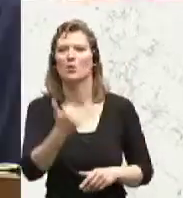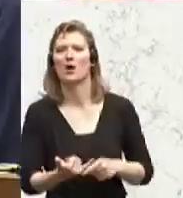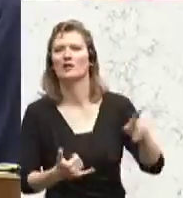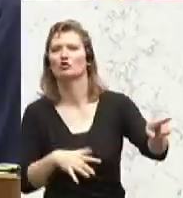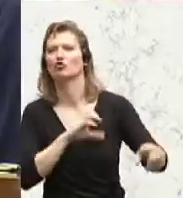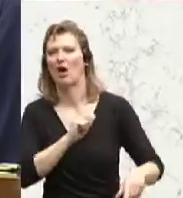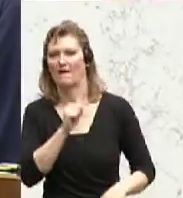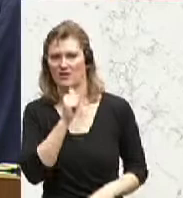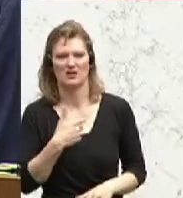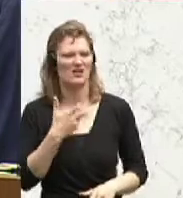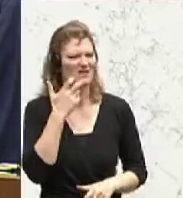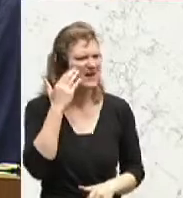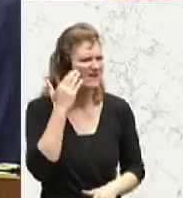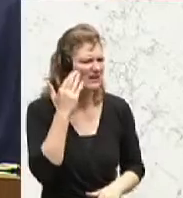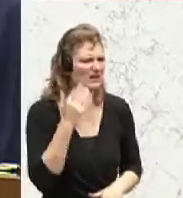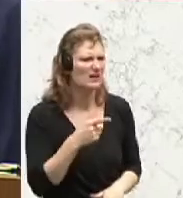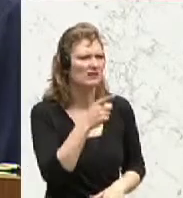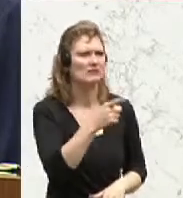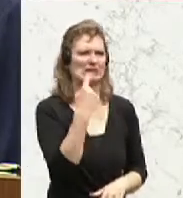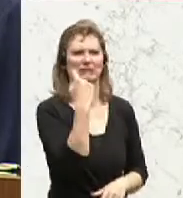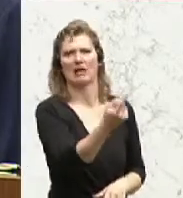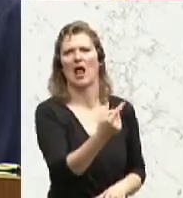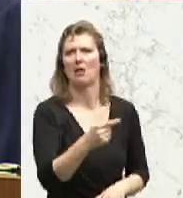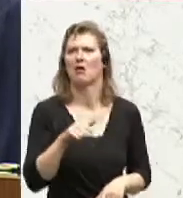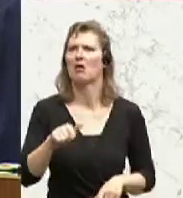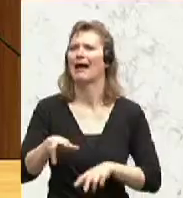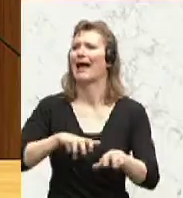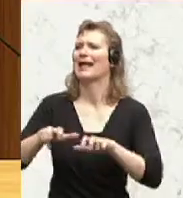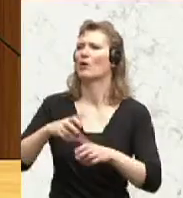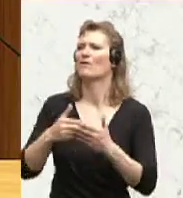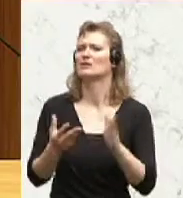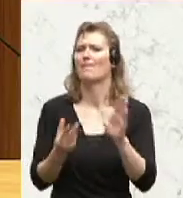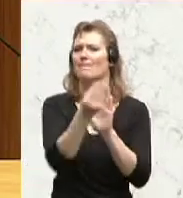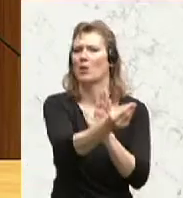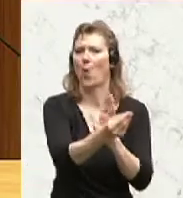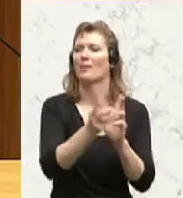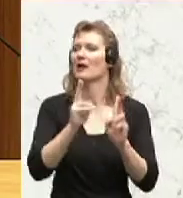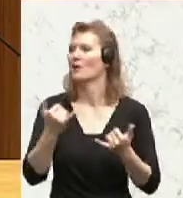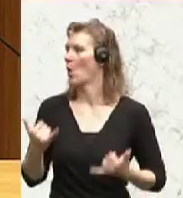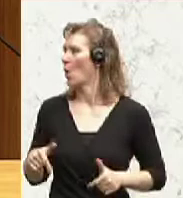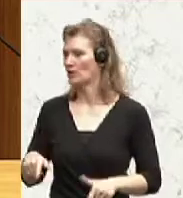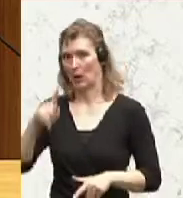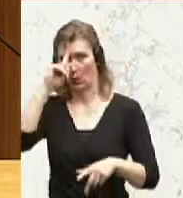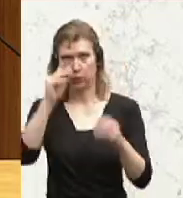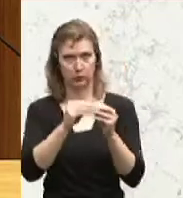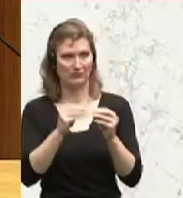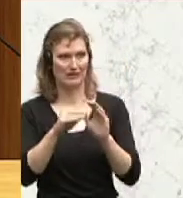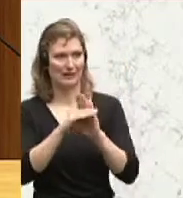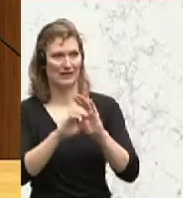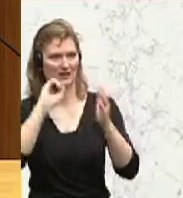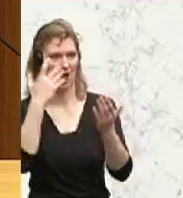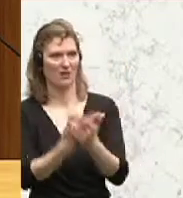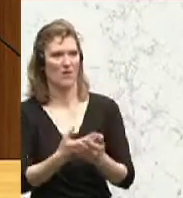Ich hätte gern gewusst, was Sie von dieser Regierung bekommen haben, dass Sie heute diesem unsäglichen Gesetzesentwurf überhaupt